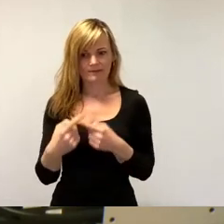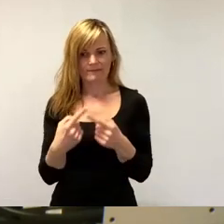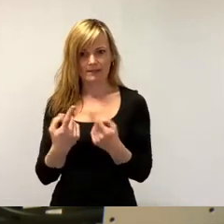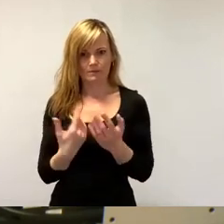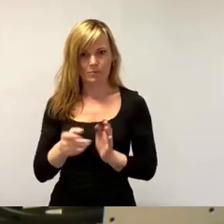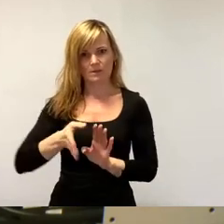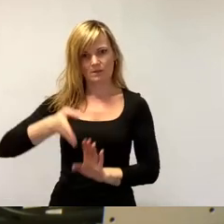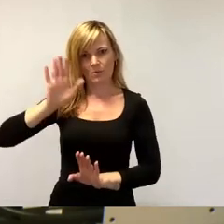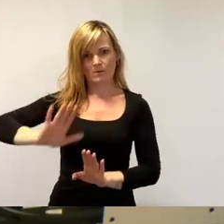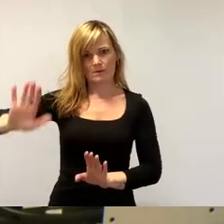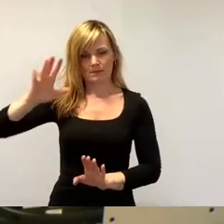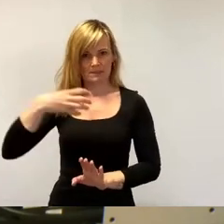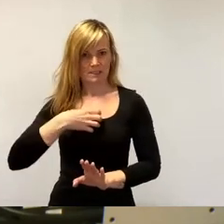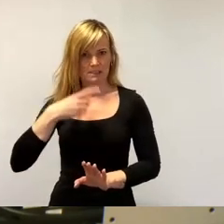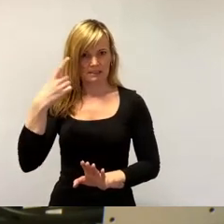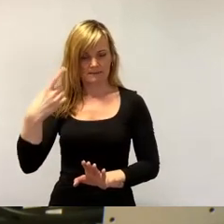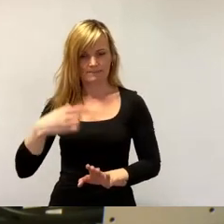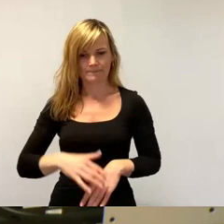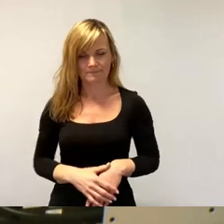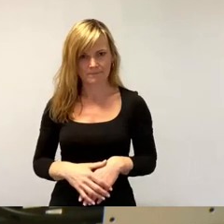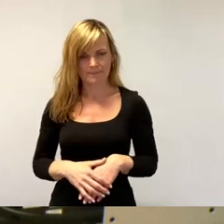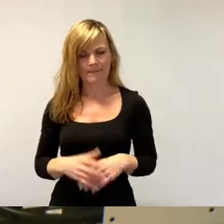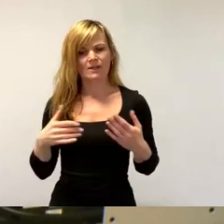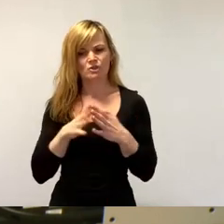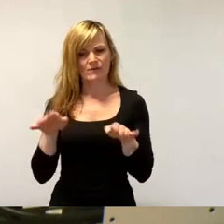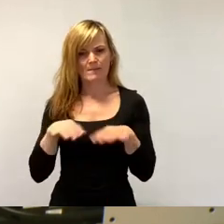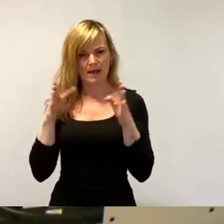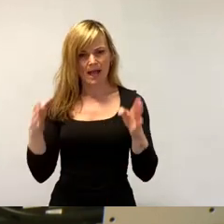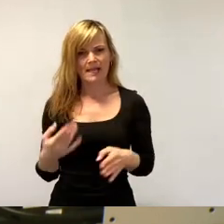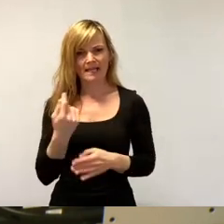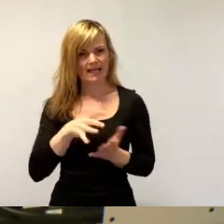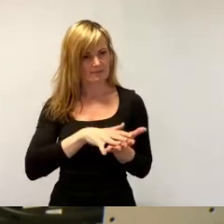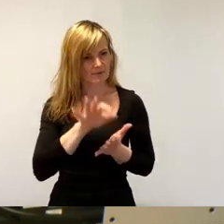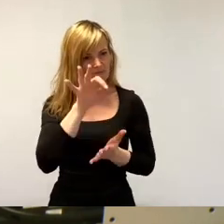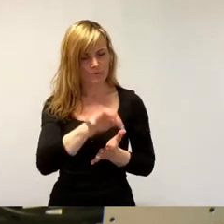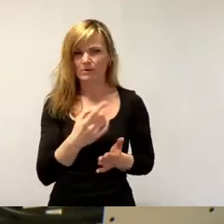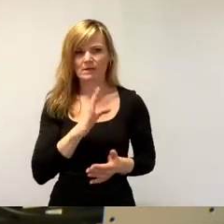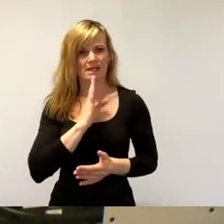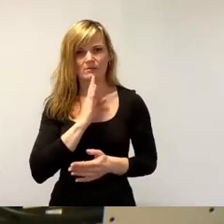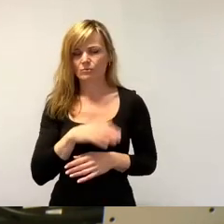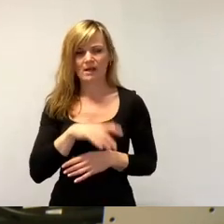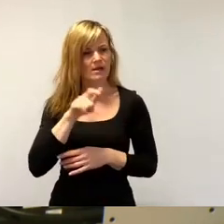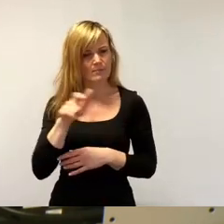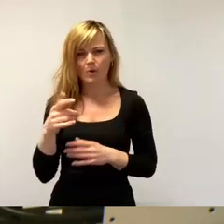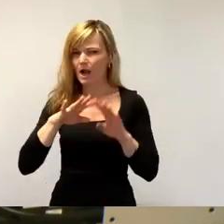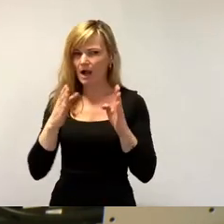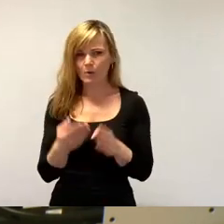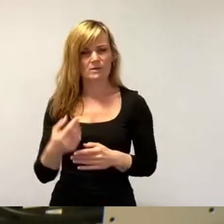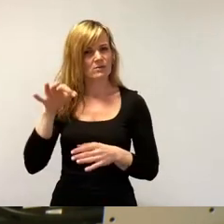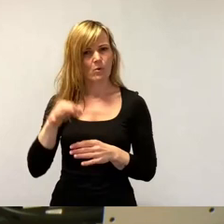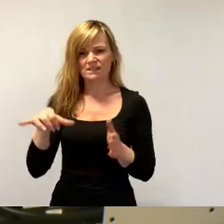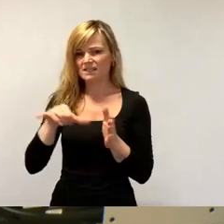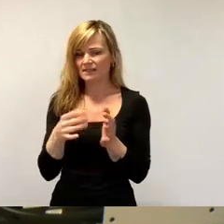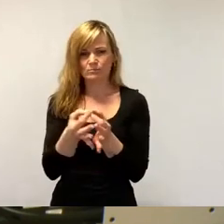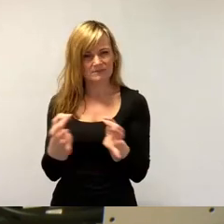Das Geld für eine Schwimmhalle reichte erstmal nicht. Es gibt kein Bürgerhaus, kein Ortszentrum, keine kulturelle Einrichtung in